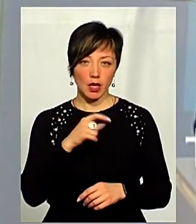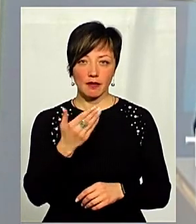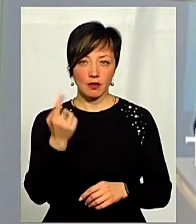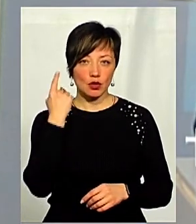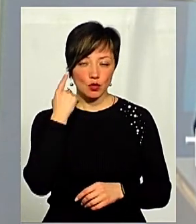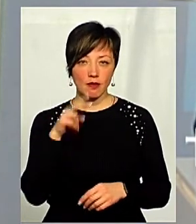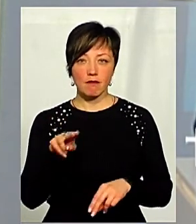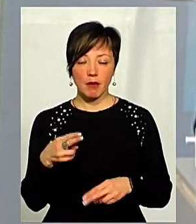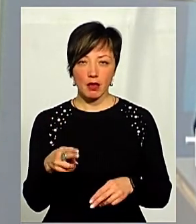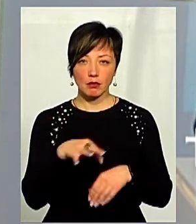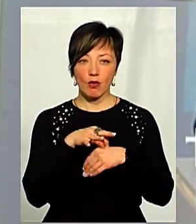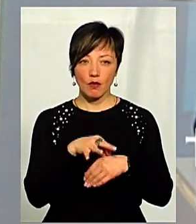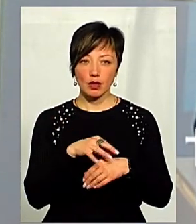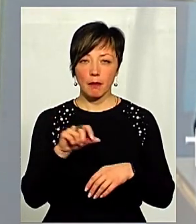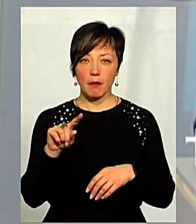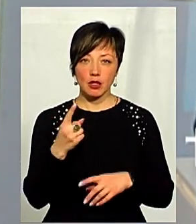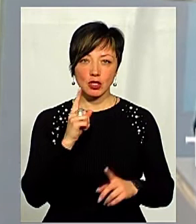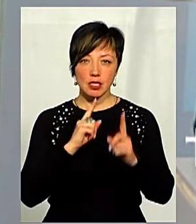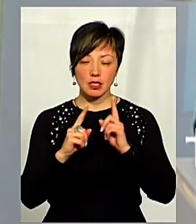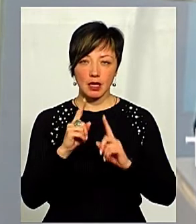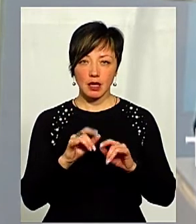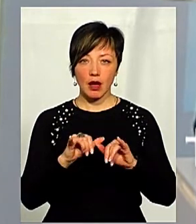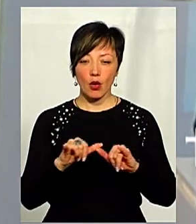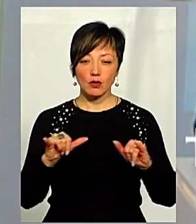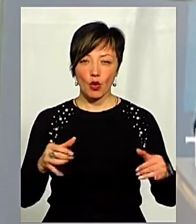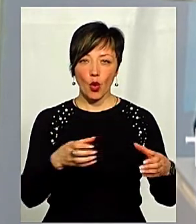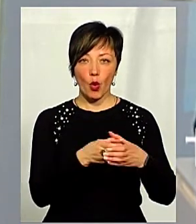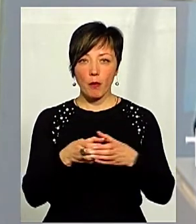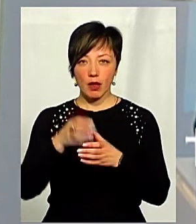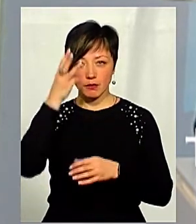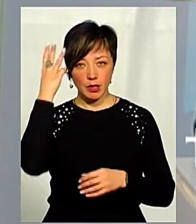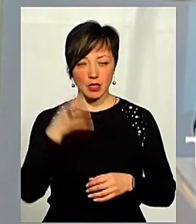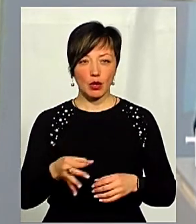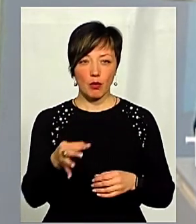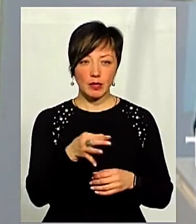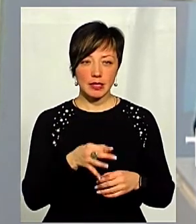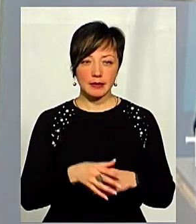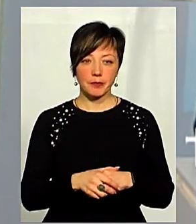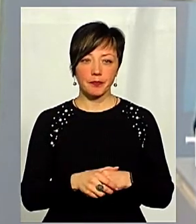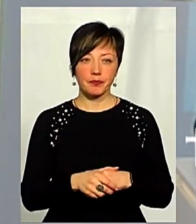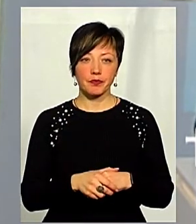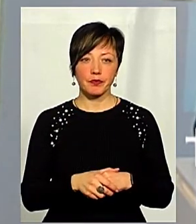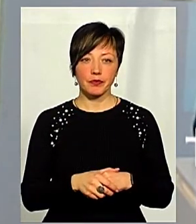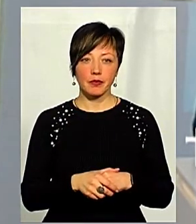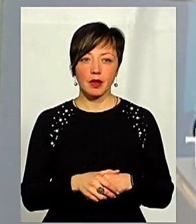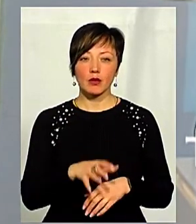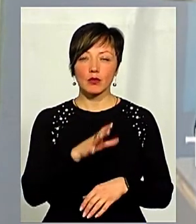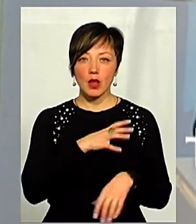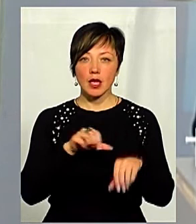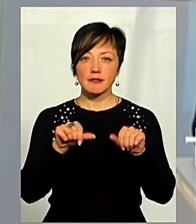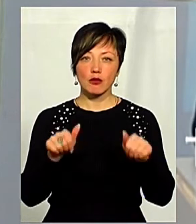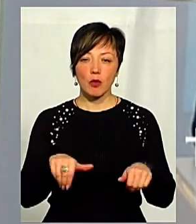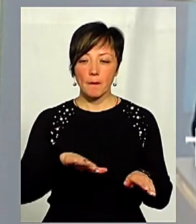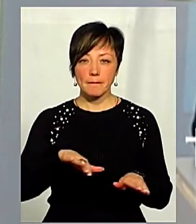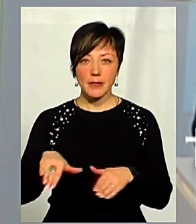можливо, чули, що в п'ятницю ми проводили перше засідання Ради розділку громад в Хмельницькій області, яке вже було сформовано